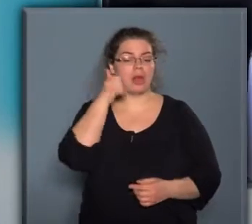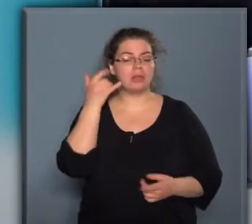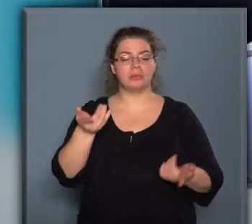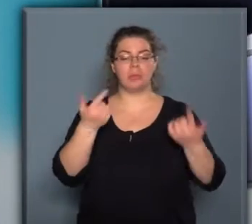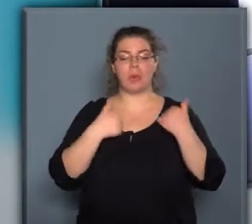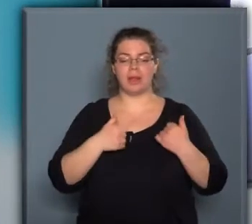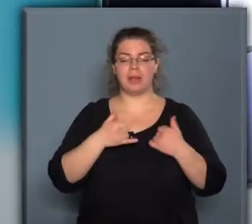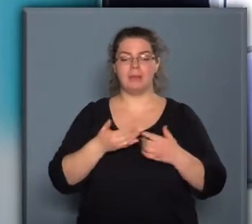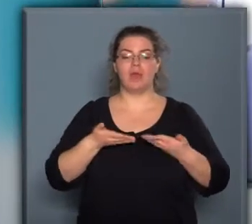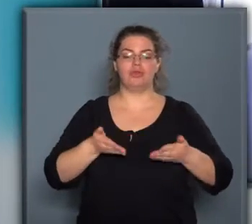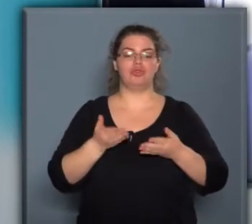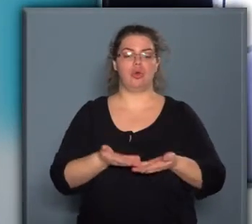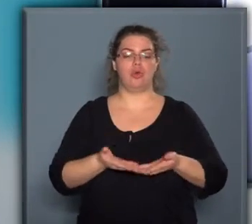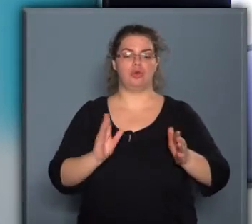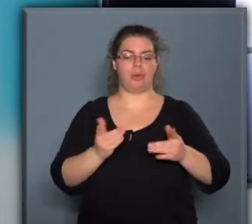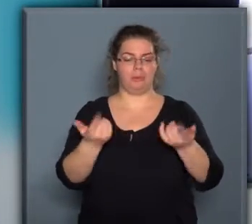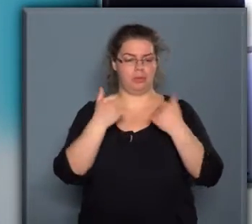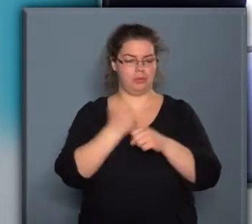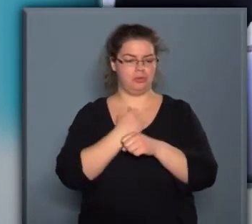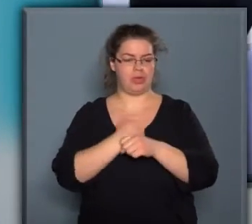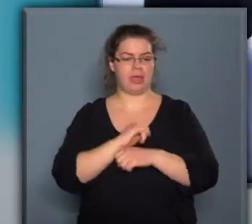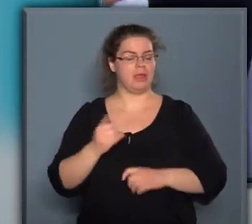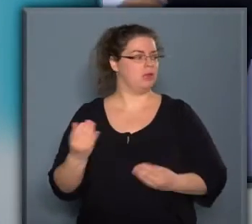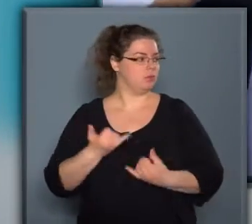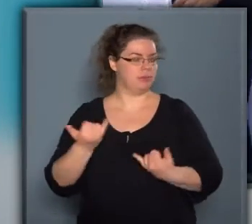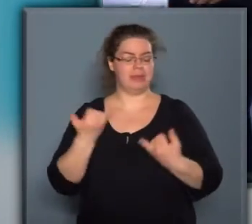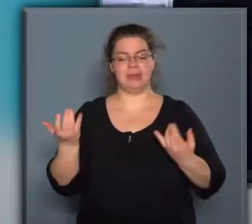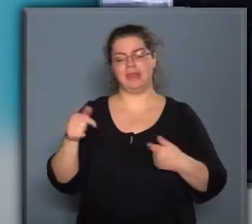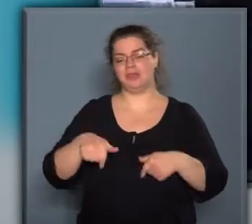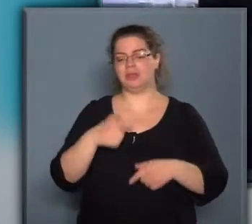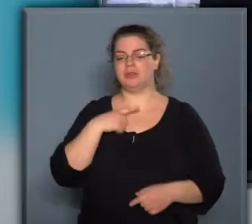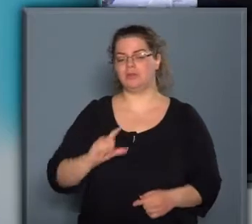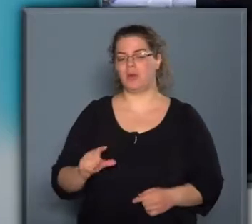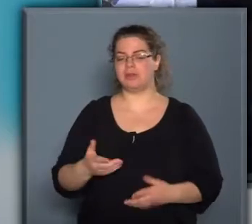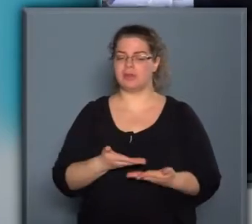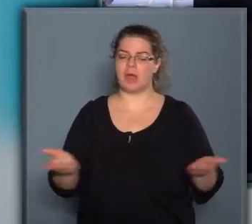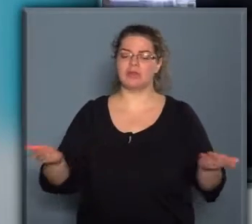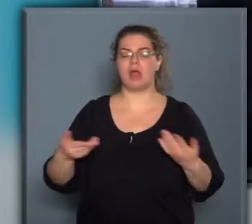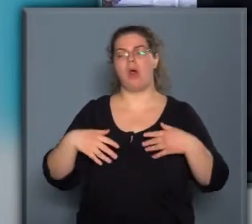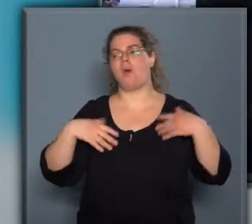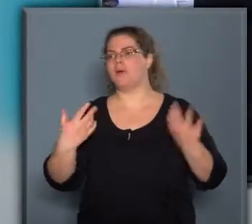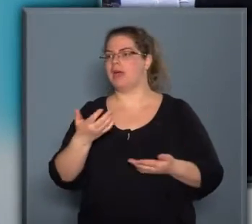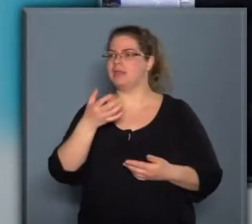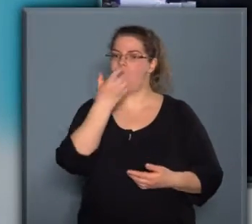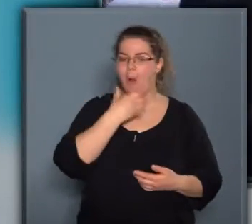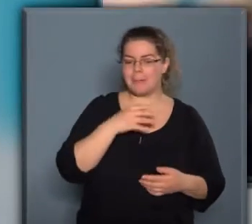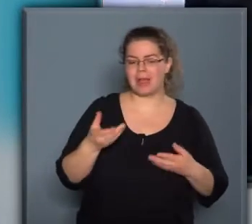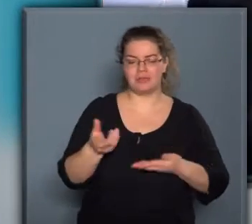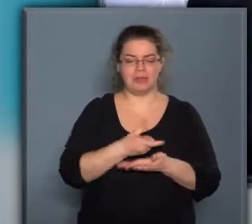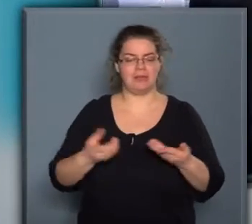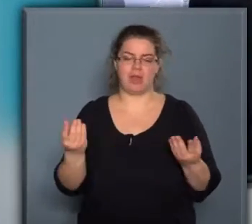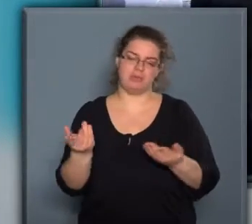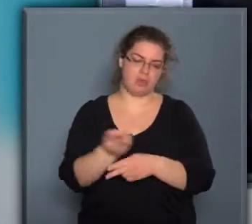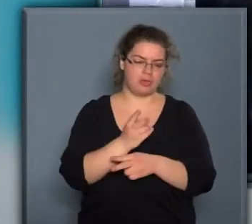készítették el. Mi az, ami mindig is itt volt az asztalon? Teszem azt mondjuk egy almáspite, vagy valami hasonló?